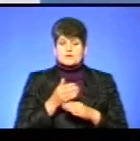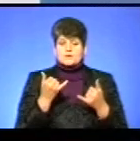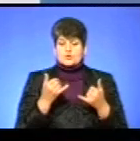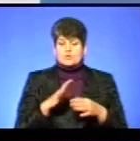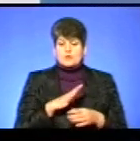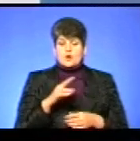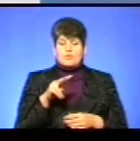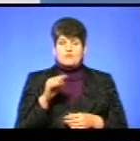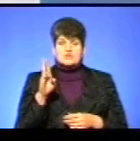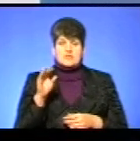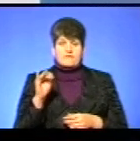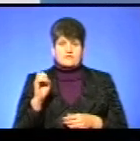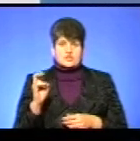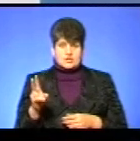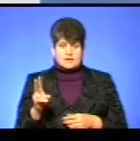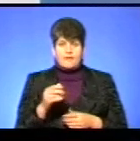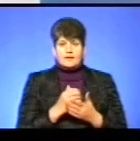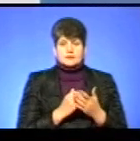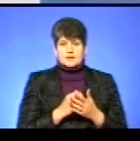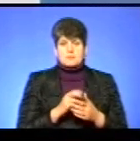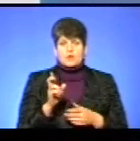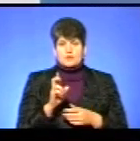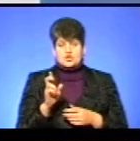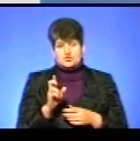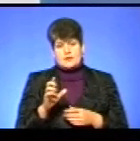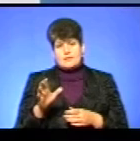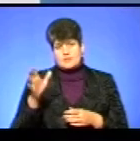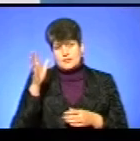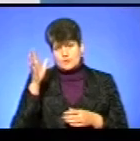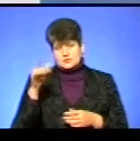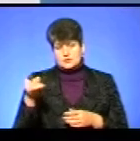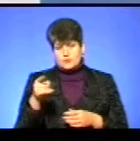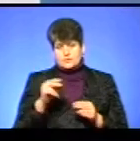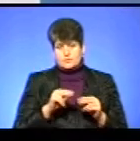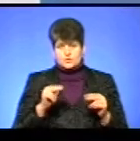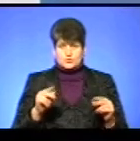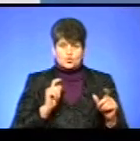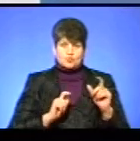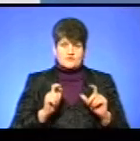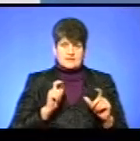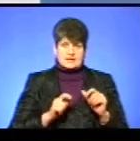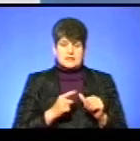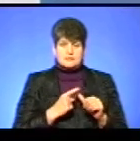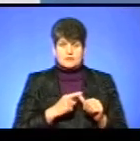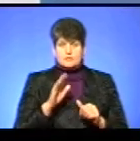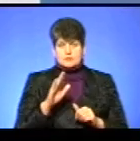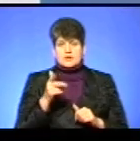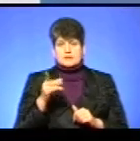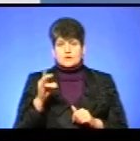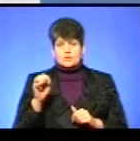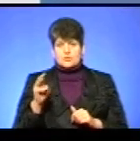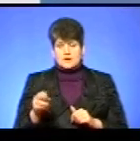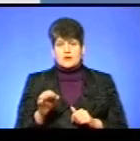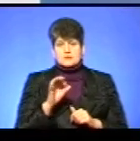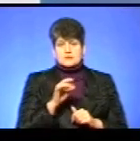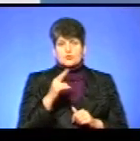Любов Шевчик, кандидат біологічних наук, доцент кафедри ботаніки та зоології Тернопільського національного педагогічного університету імені Володимира Гнатюка та Олександр